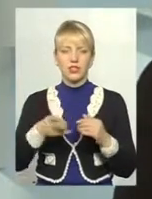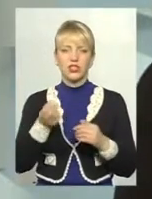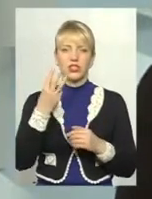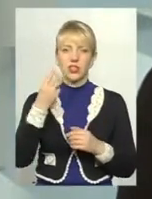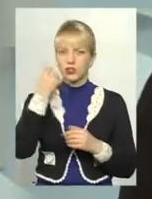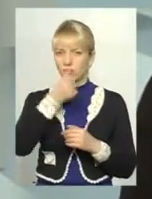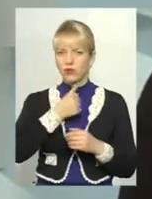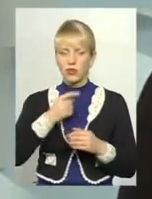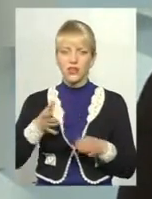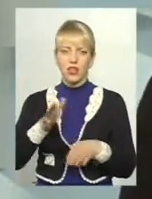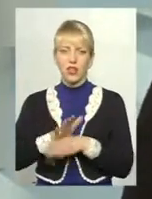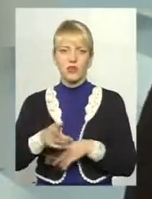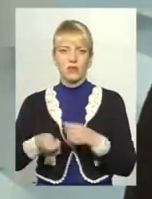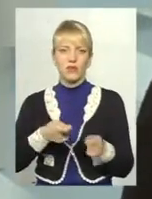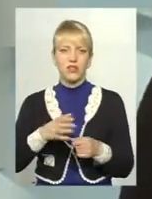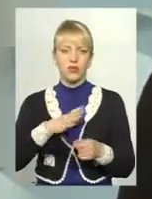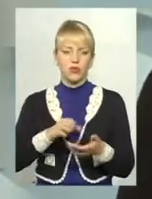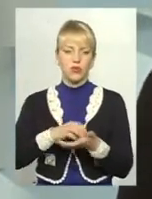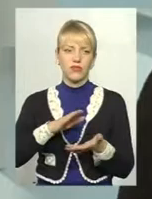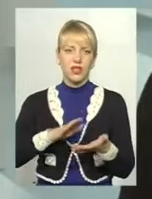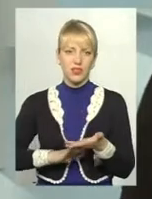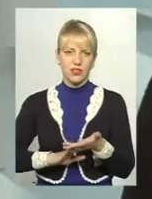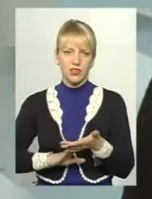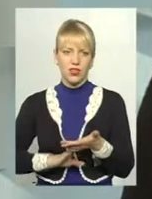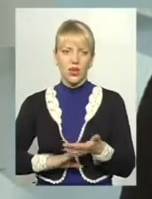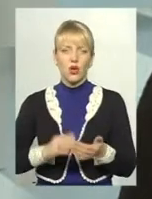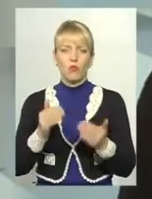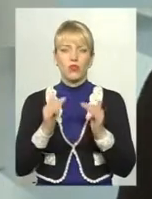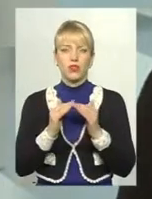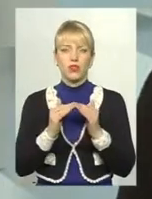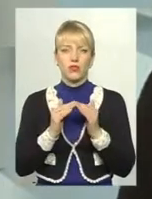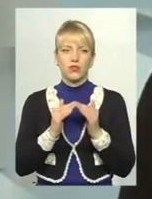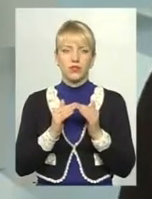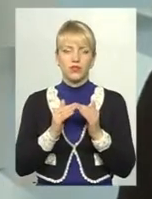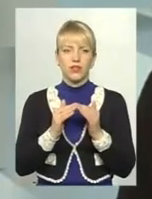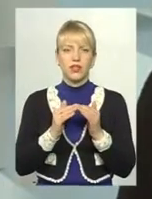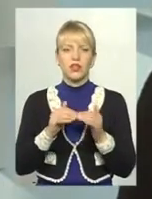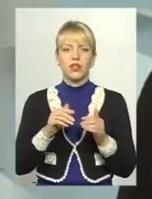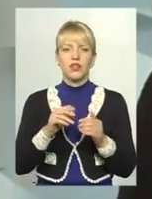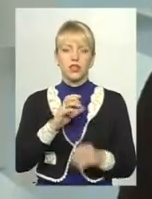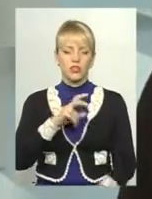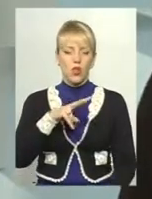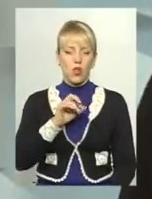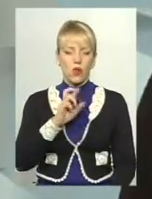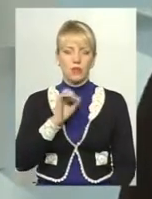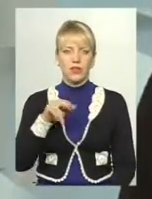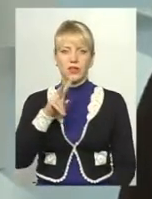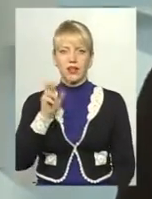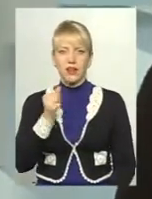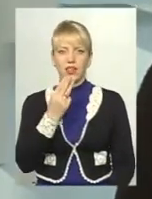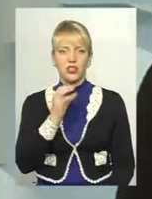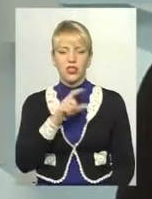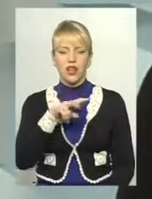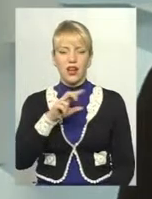році наказом управління було внесено будинок у Слобіці-Шелихівській до переліку щойно